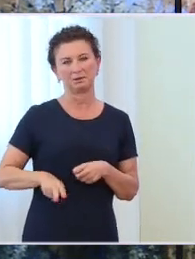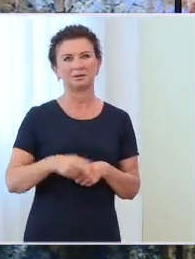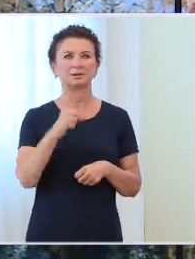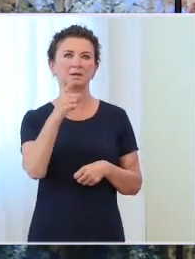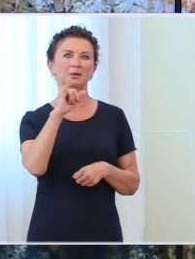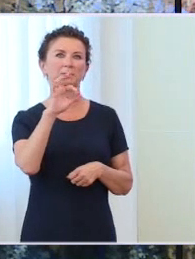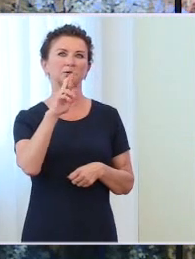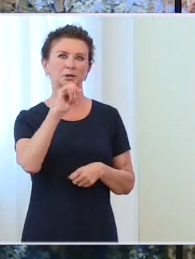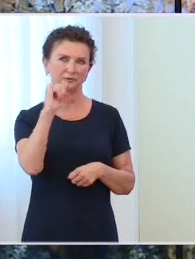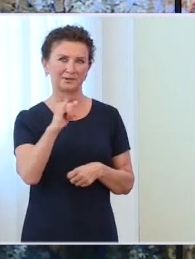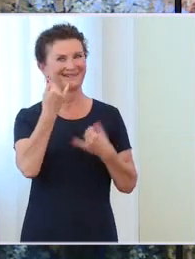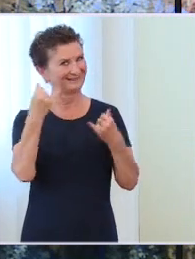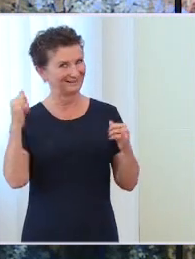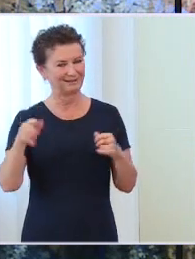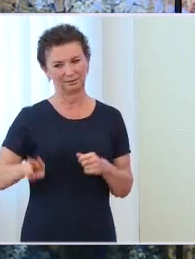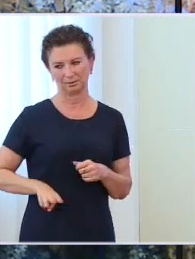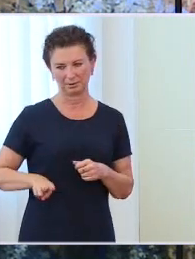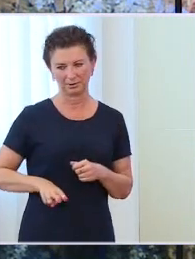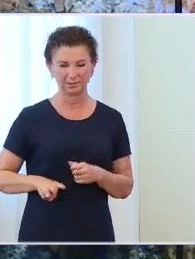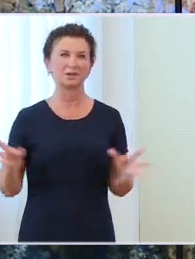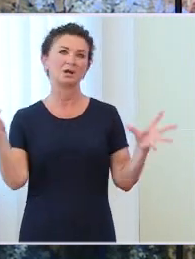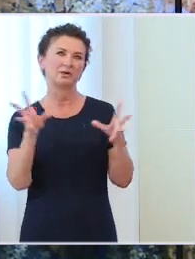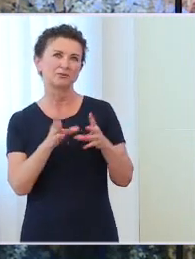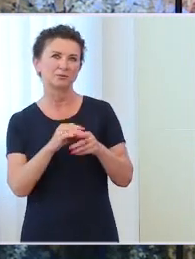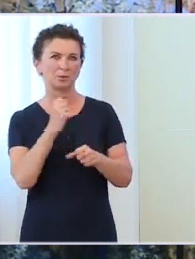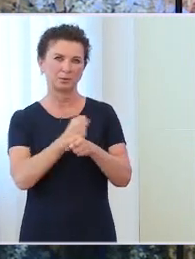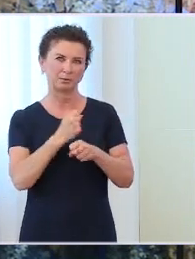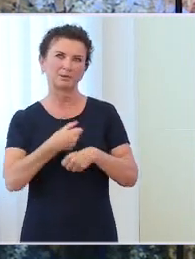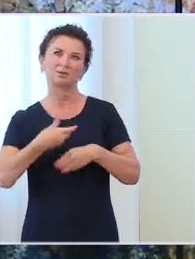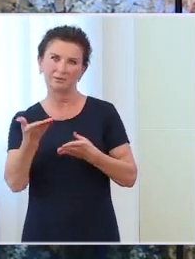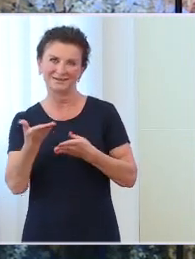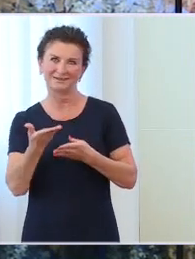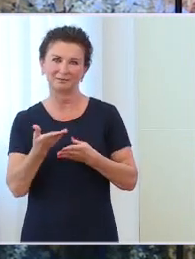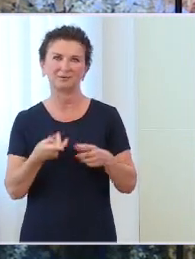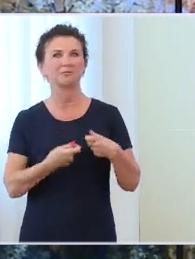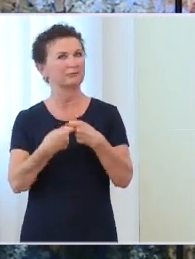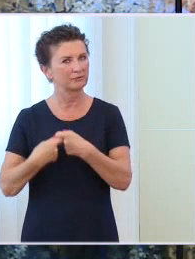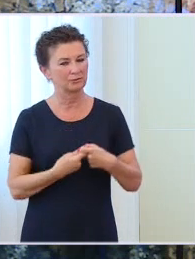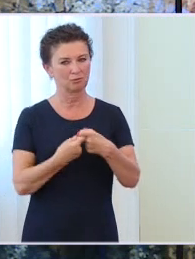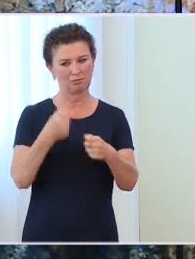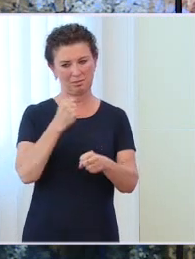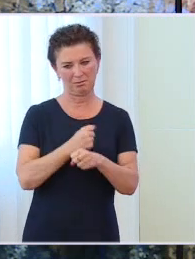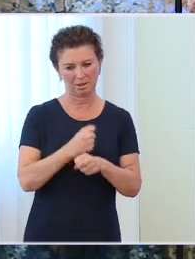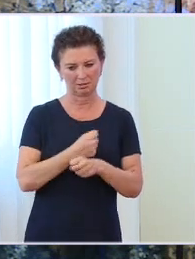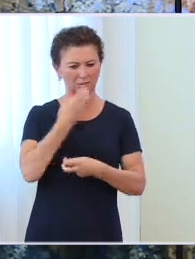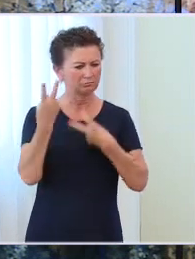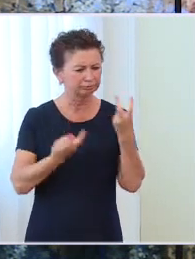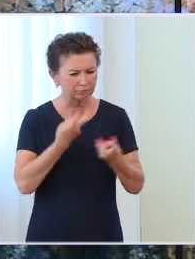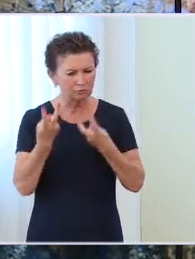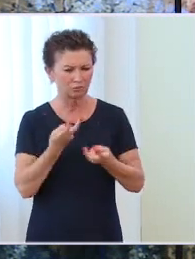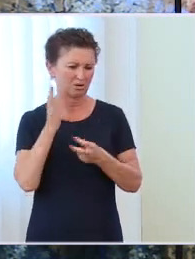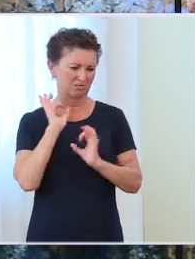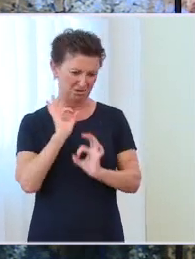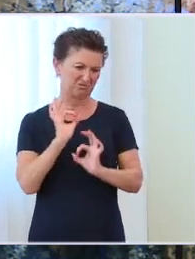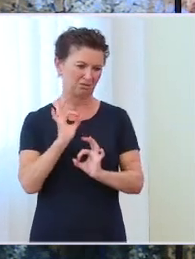współpracowali bardzo mocno z pracodawcami. Znaleźli dla nich bardzo konkretne posady, nie odbiegające